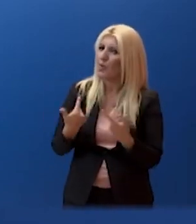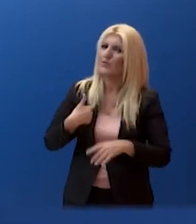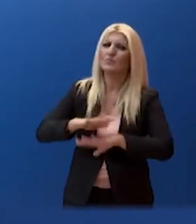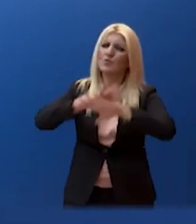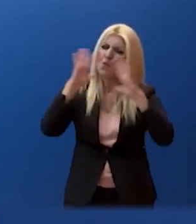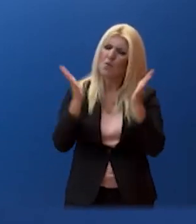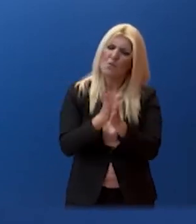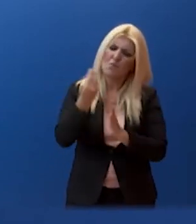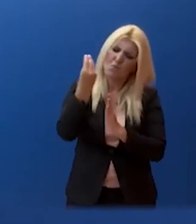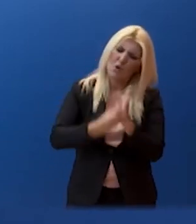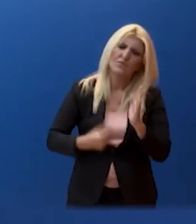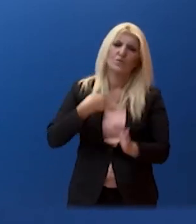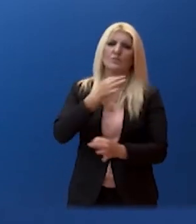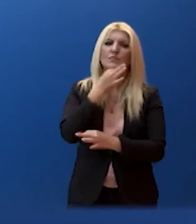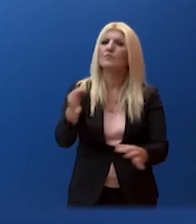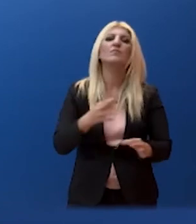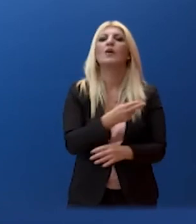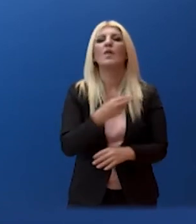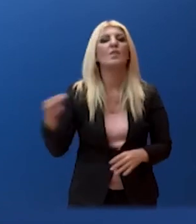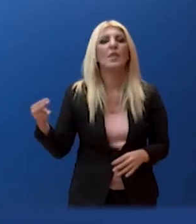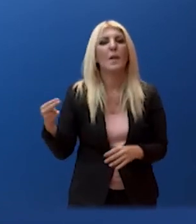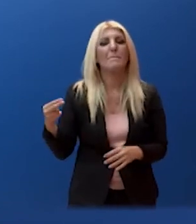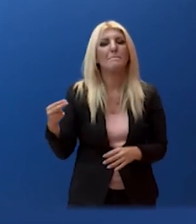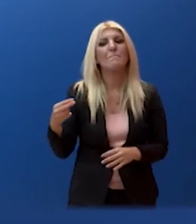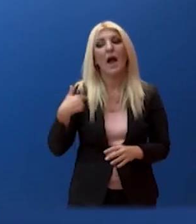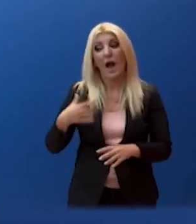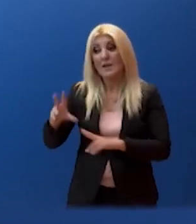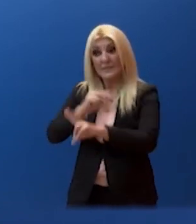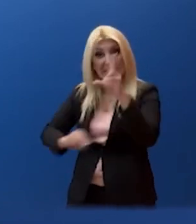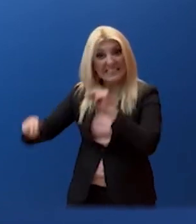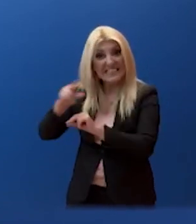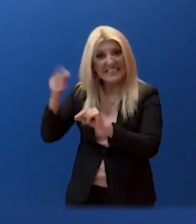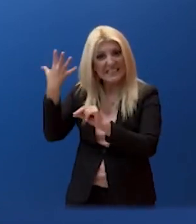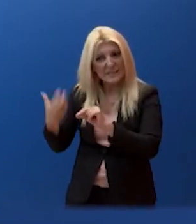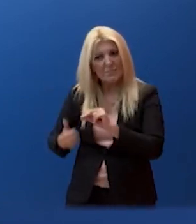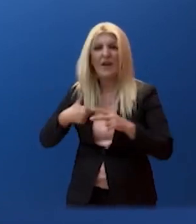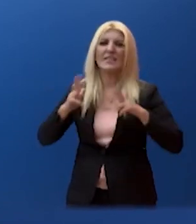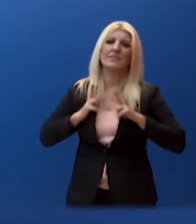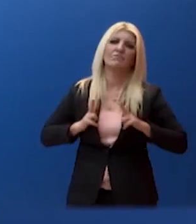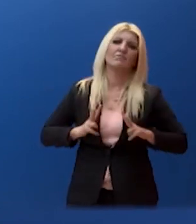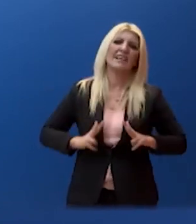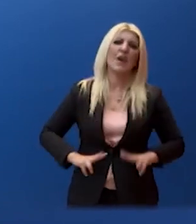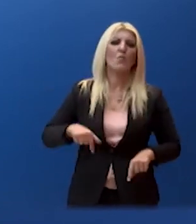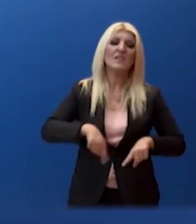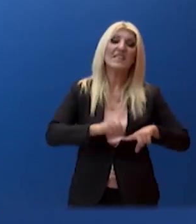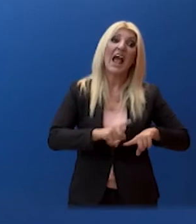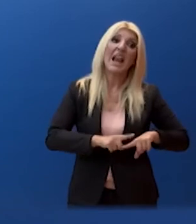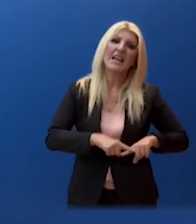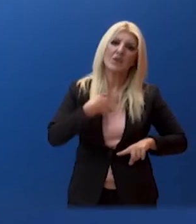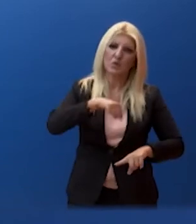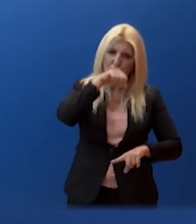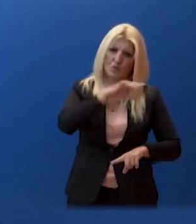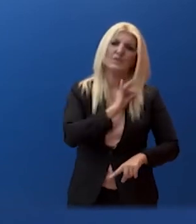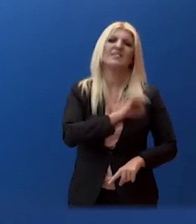πρωταξιακές συζητήσεις της Επίδρου Παγκισθένωσης είναι ένα καλό φόρουμ προκειμένου να ικανοποιούνται και τα ελληνικά συμφέροντα ώστε να ξέρουμε ότι σε κάθε